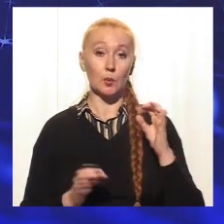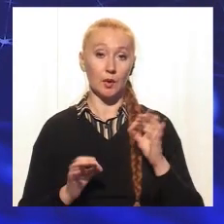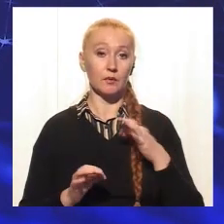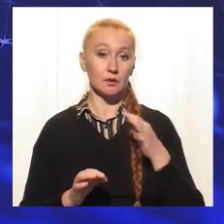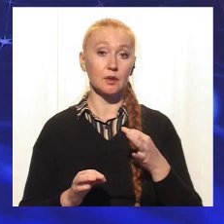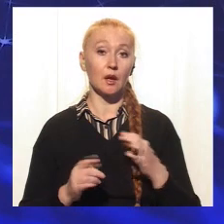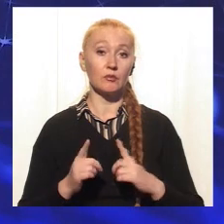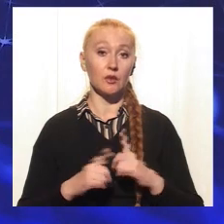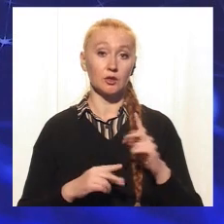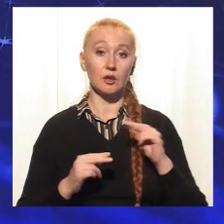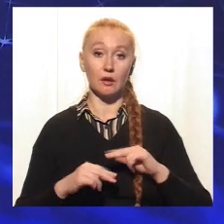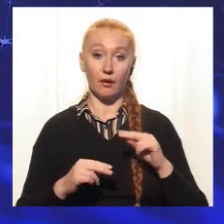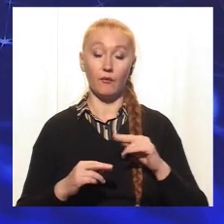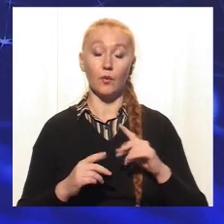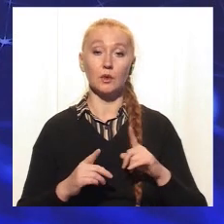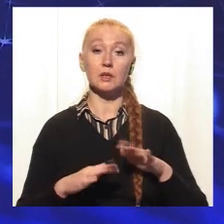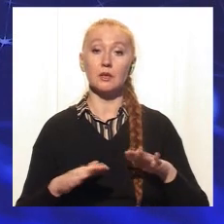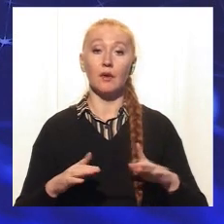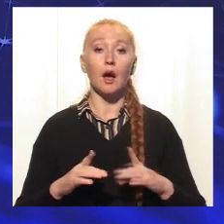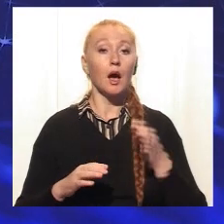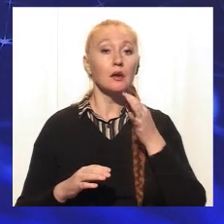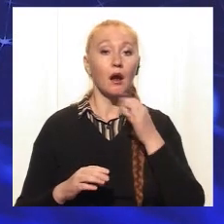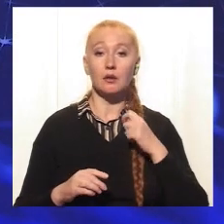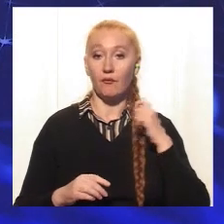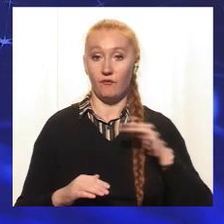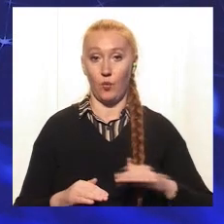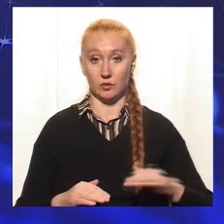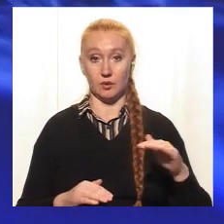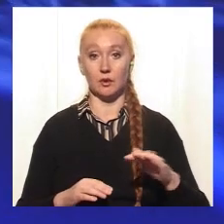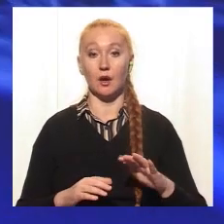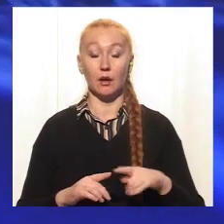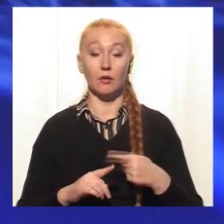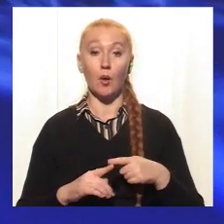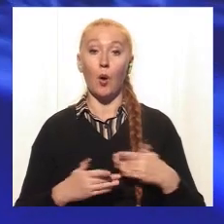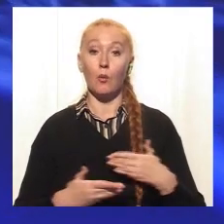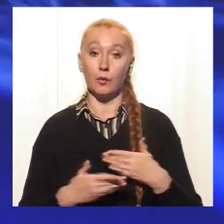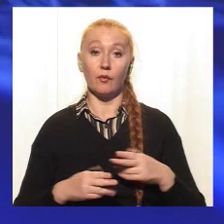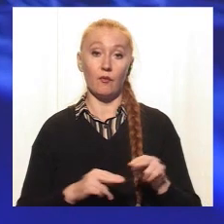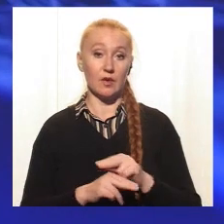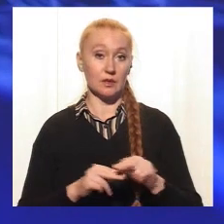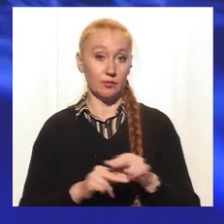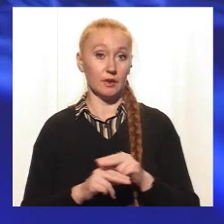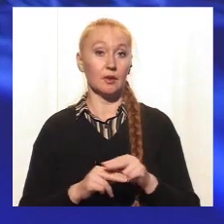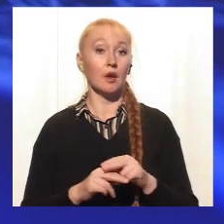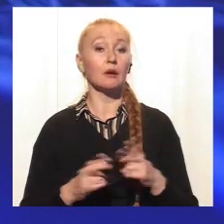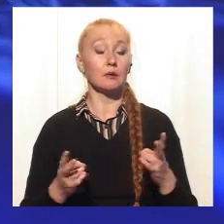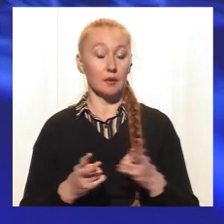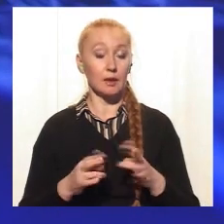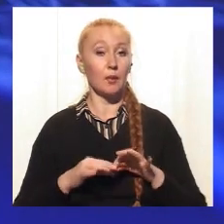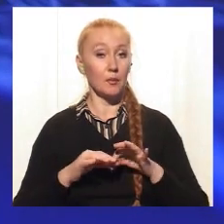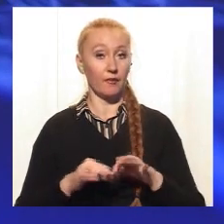начинать работать с детьми нужно с раннего возраста и, мне кажется, вот половое воспитание все-таки должно